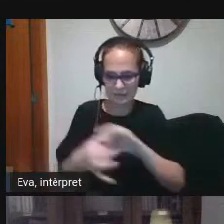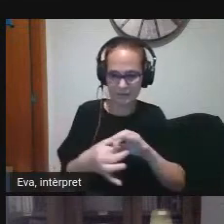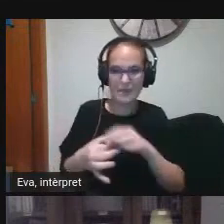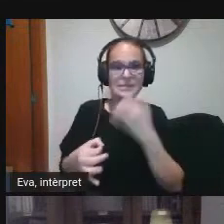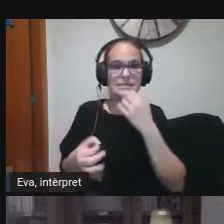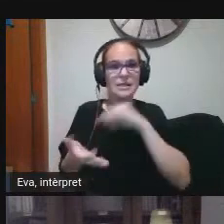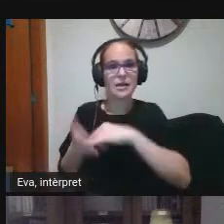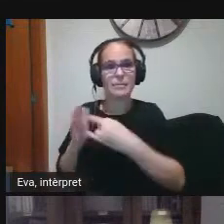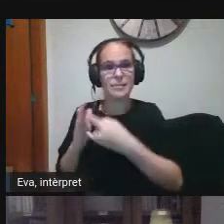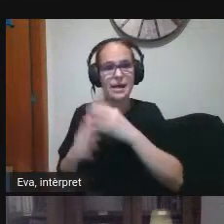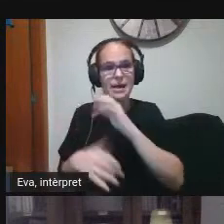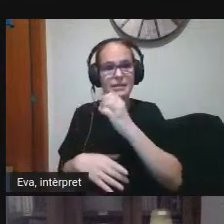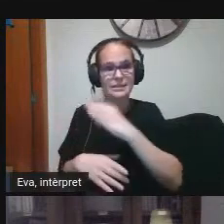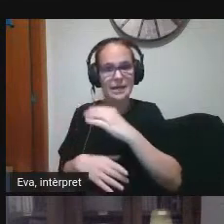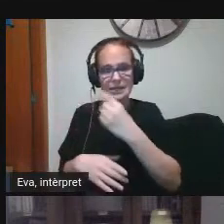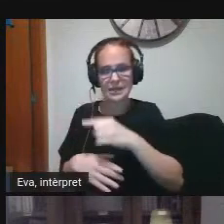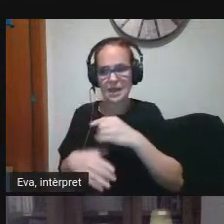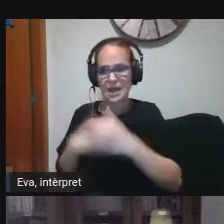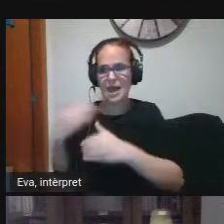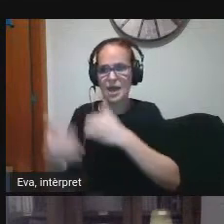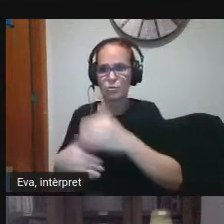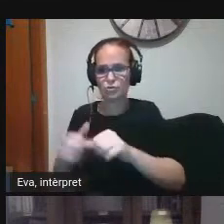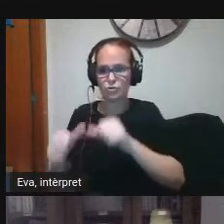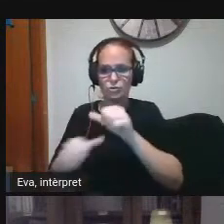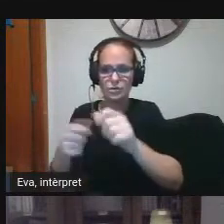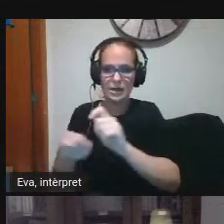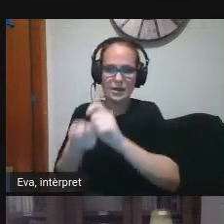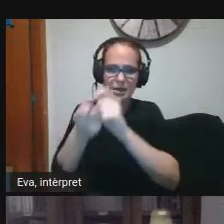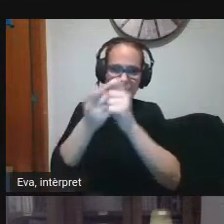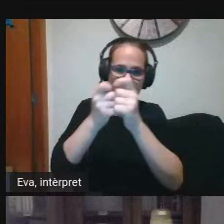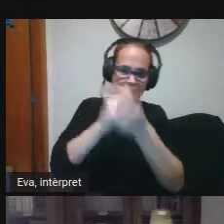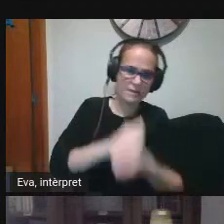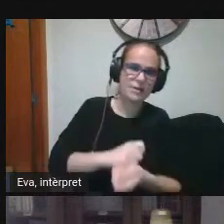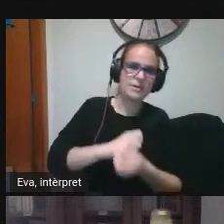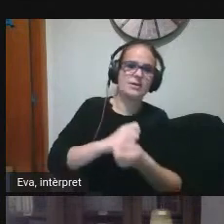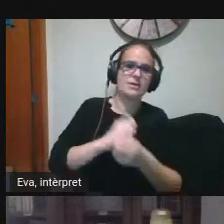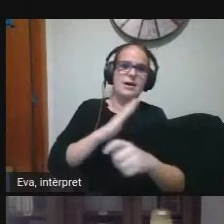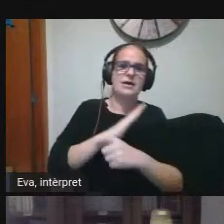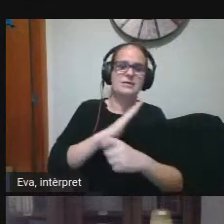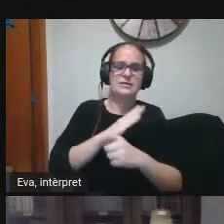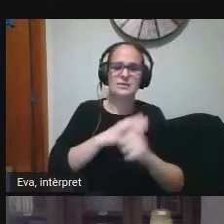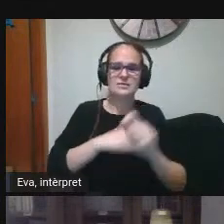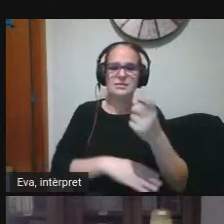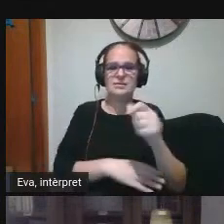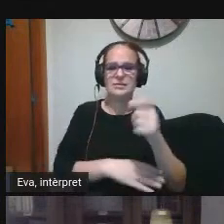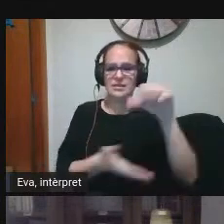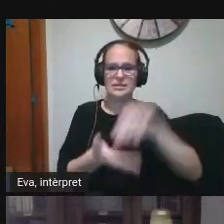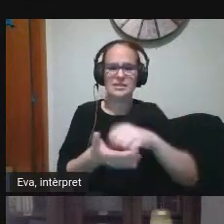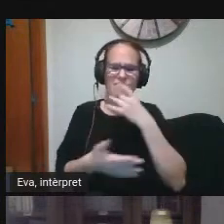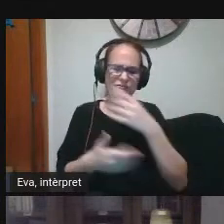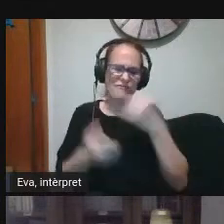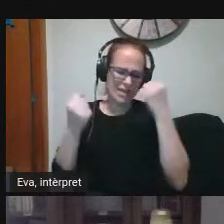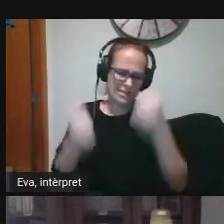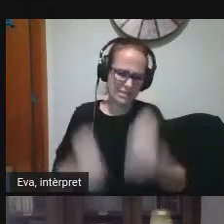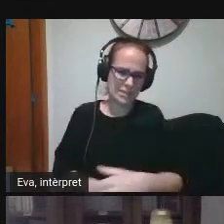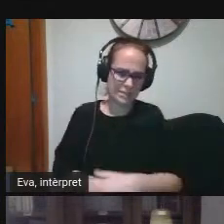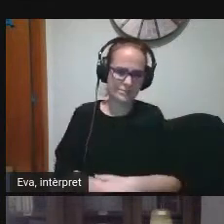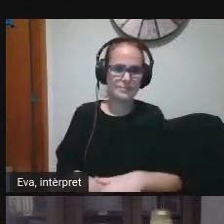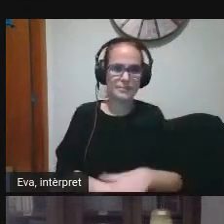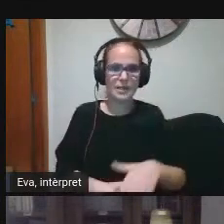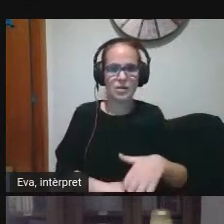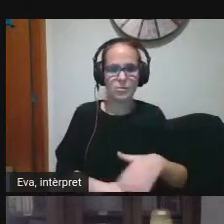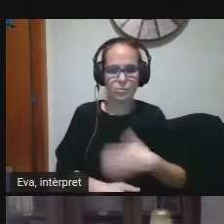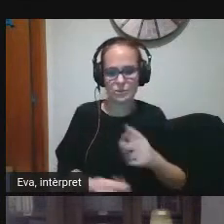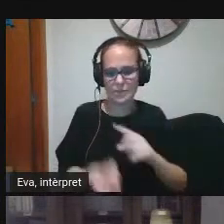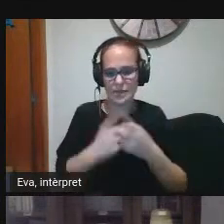PlaTAC evolucionaran cap a l'estratègia digital de centre amb molta facilitat potser el